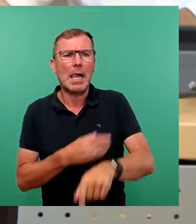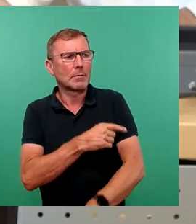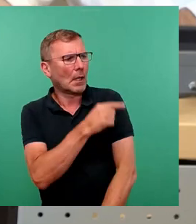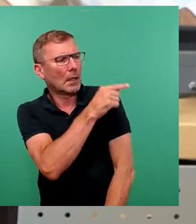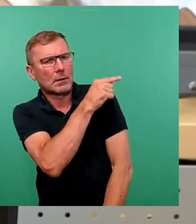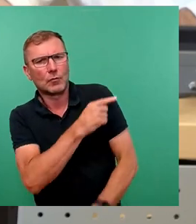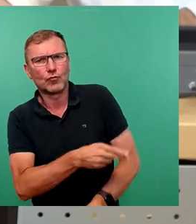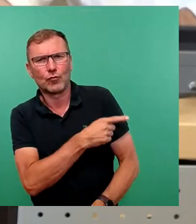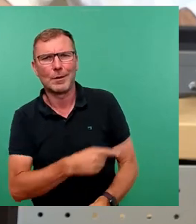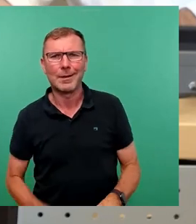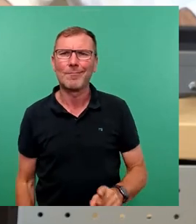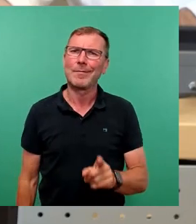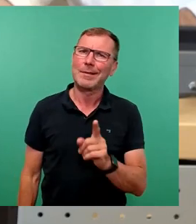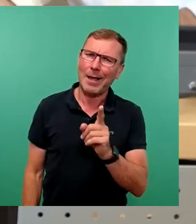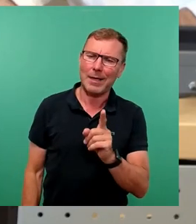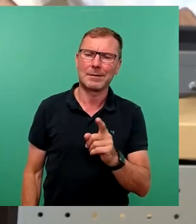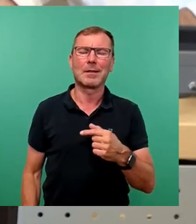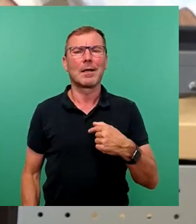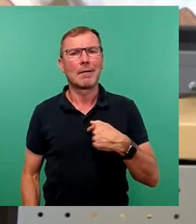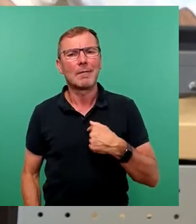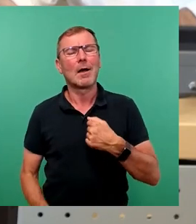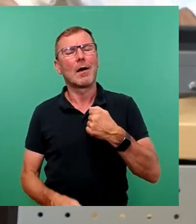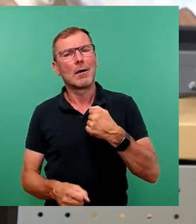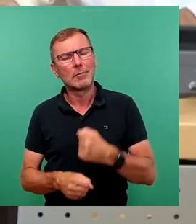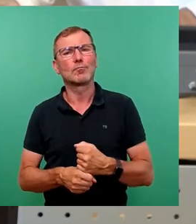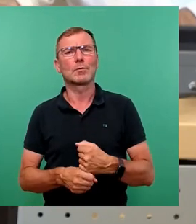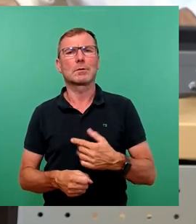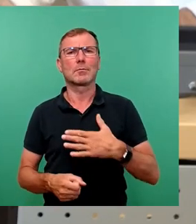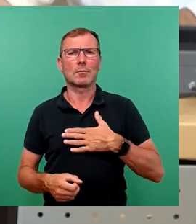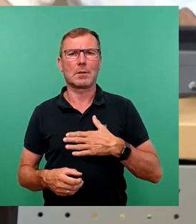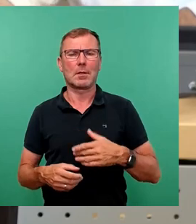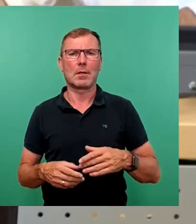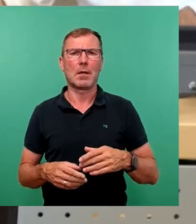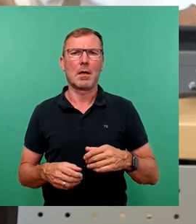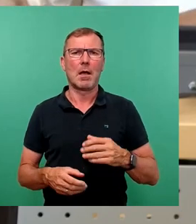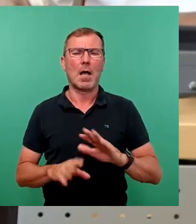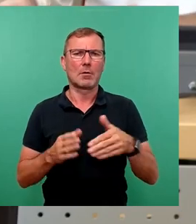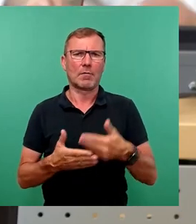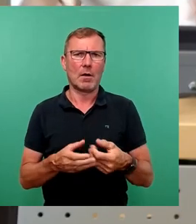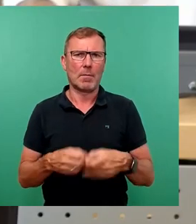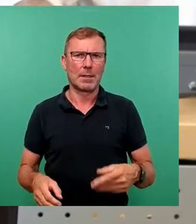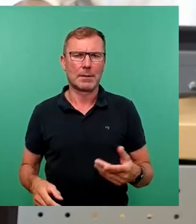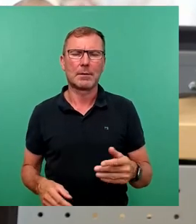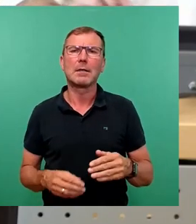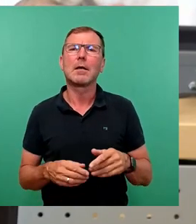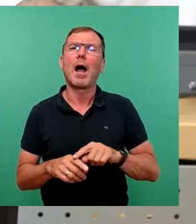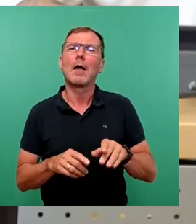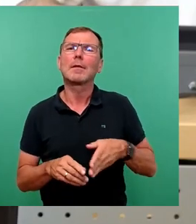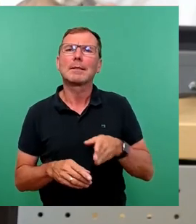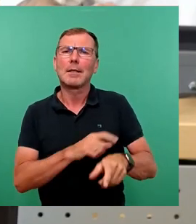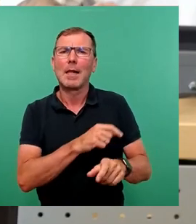vor Ort unsere offenkundigen Hausaufgaben machen. Wenn dann in der derzeitigen, angespannten Situation